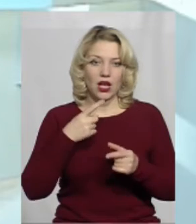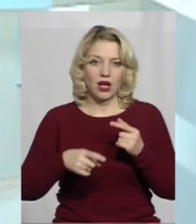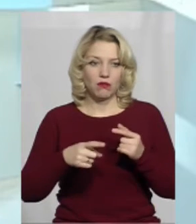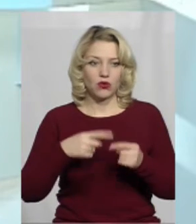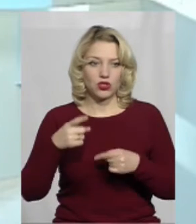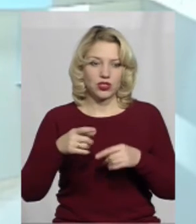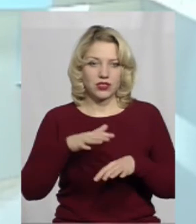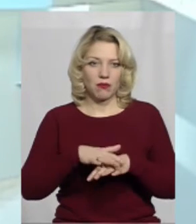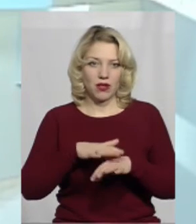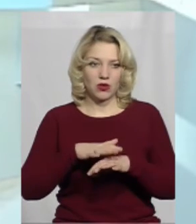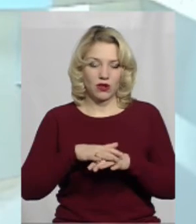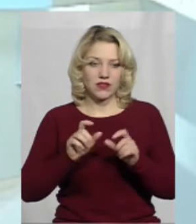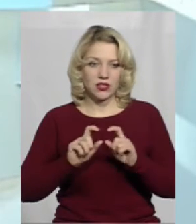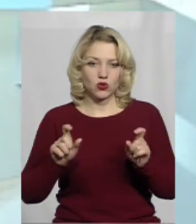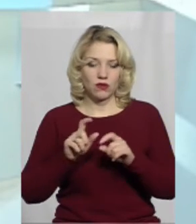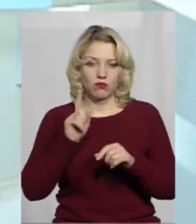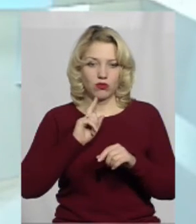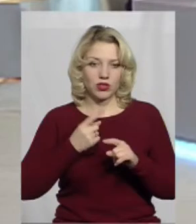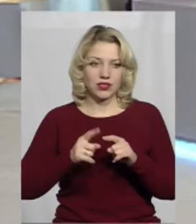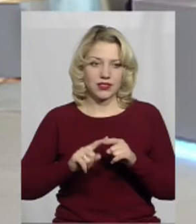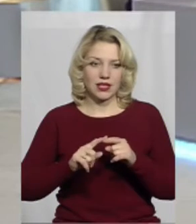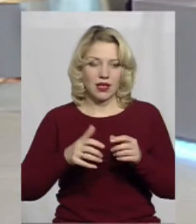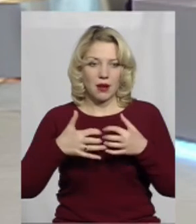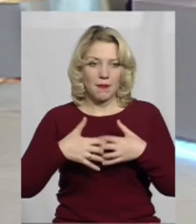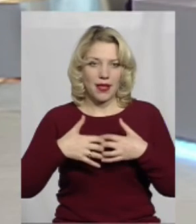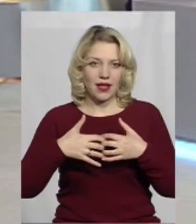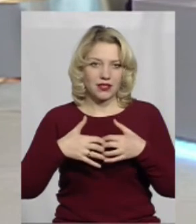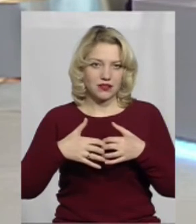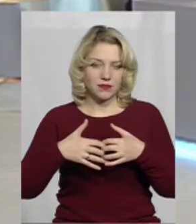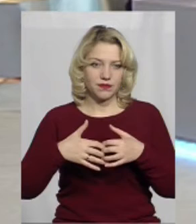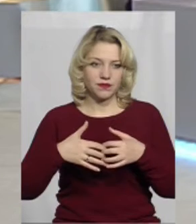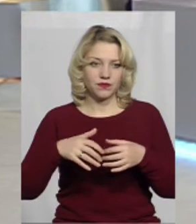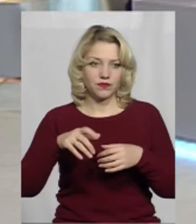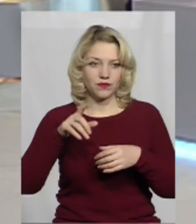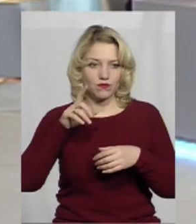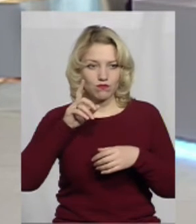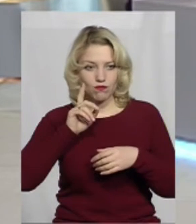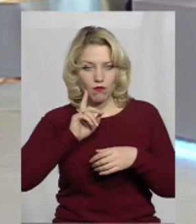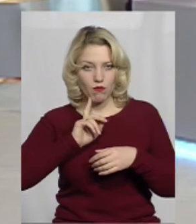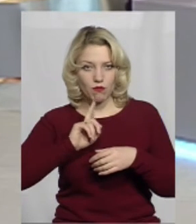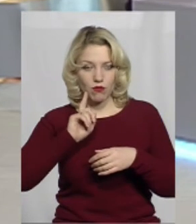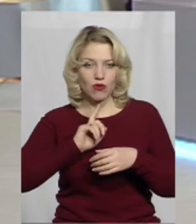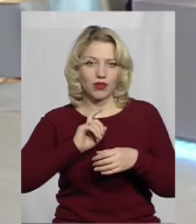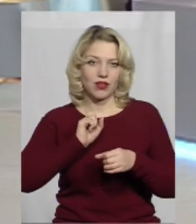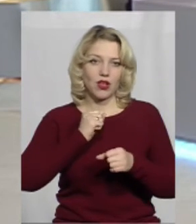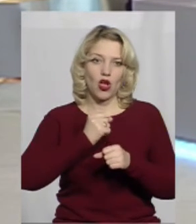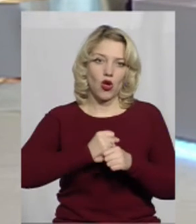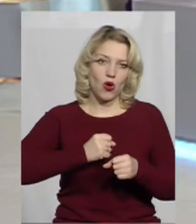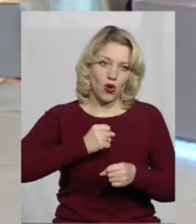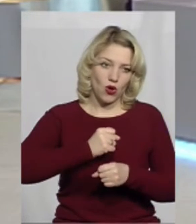відповідні банківські установи. Ну, поки що цей механізм, скажімо так, він розроблений,